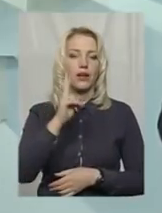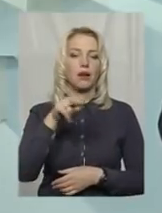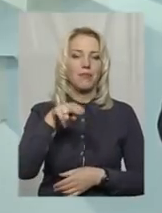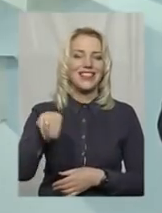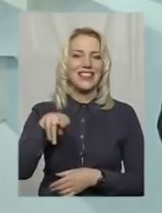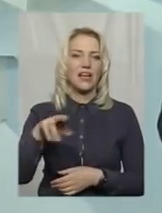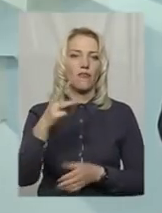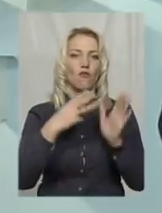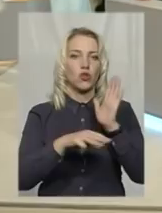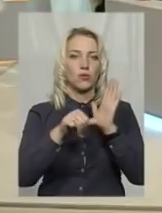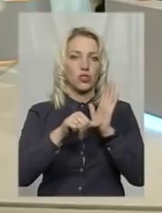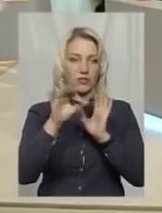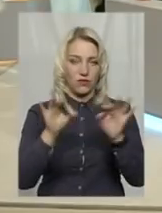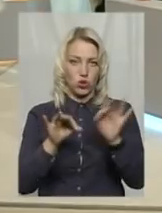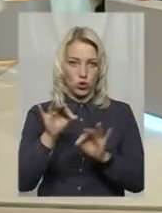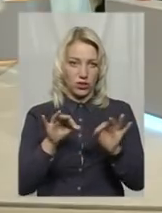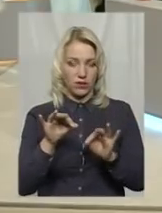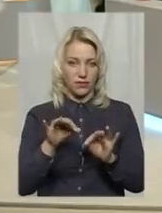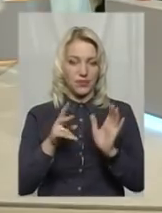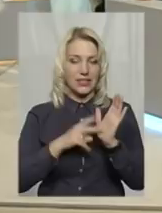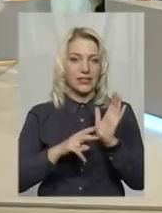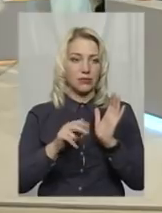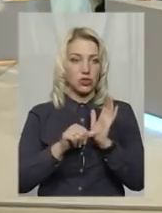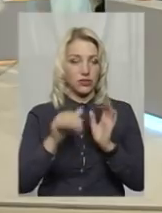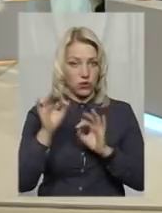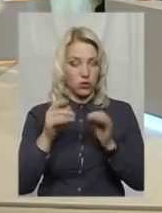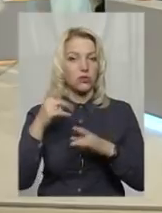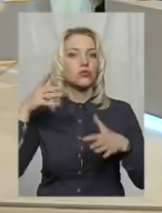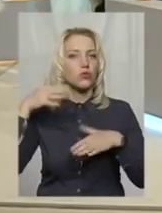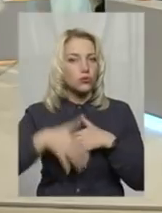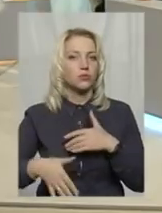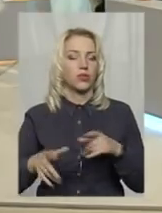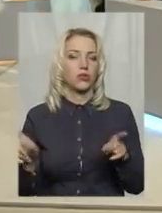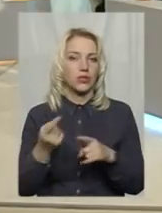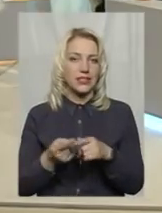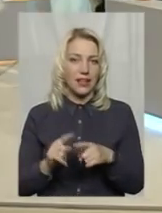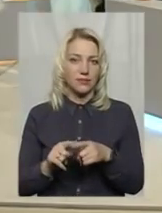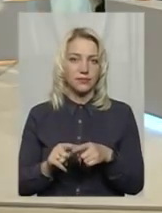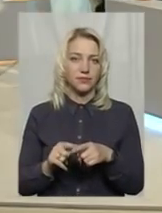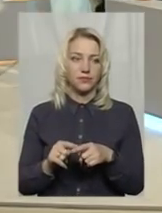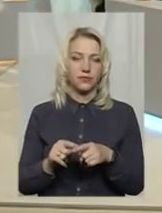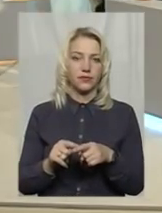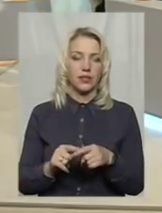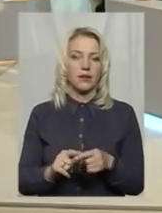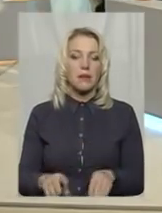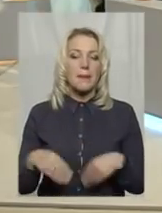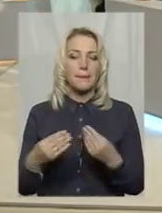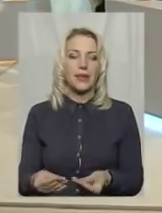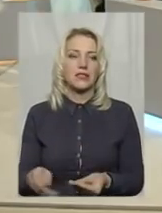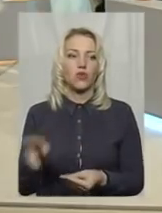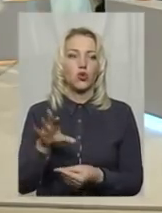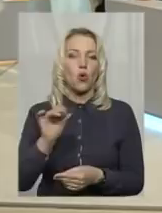86% чи 86%. Ну, зрозуміло, це і призводить до